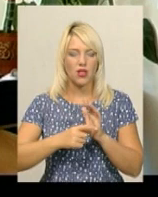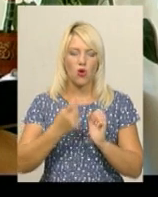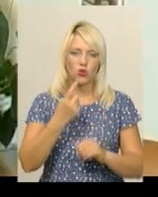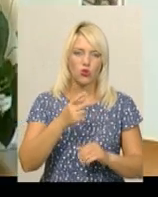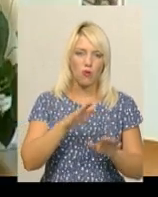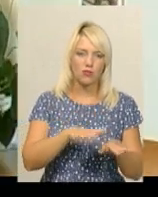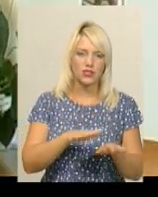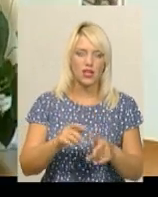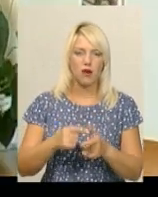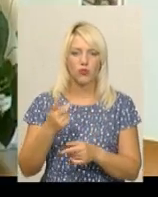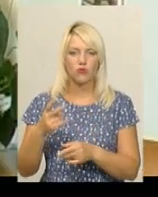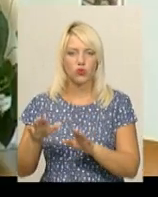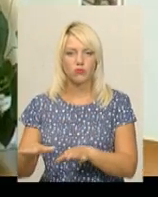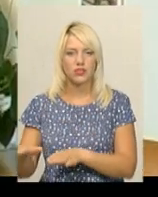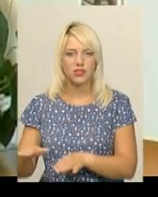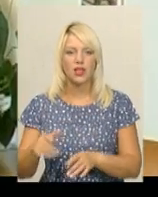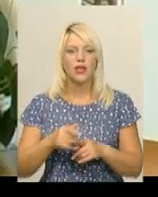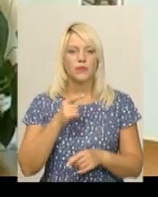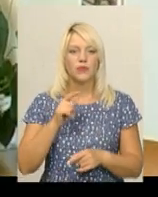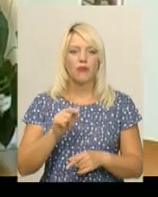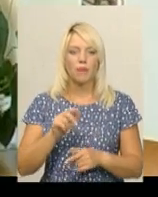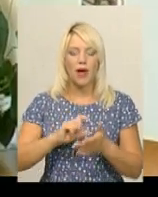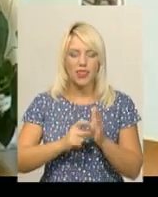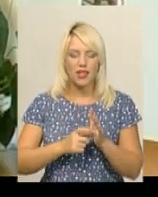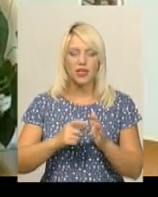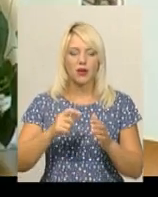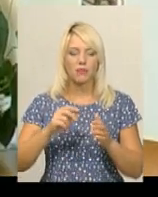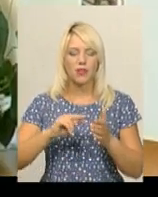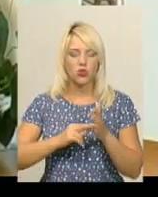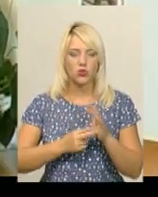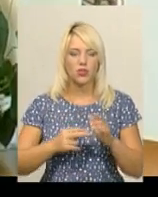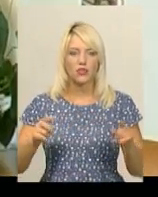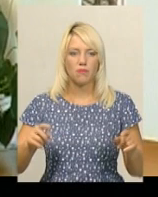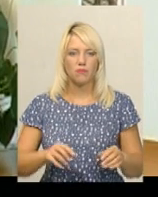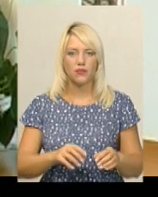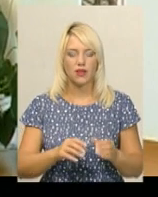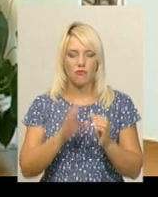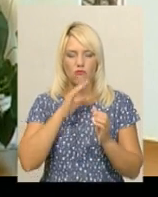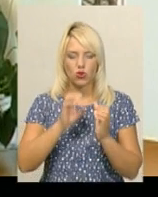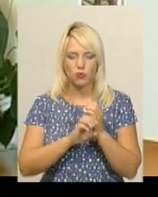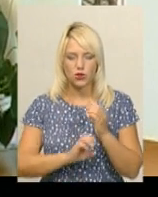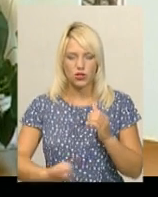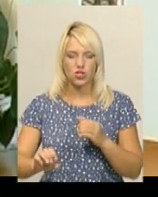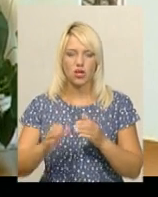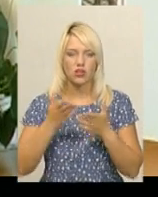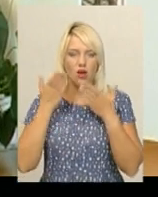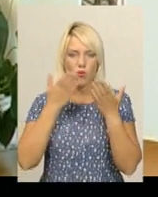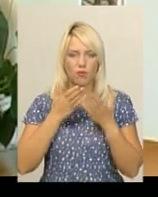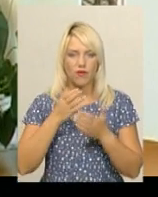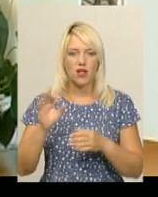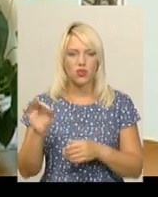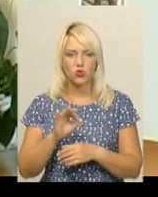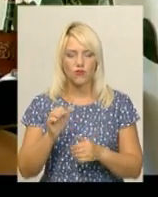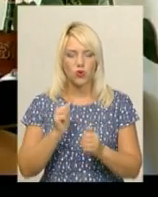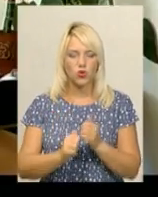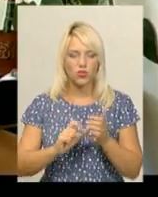двохмісні. В палатах планується підведення, водопостачання, водовідведення і умивальник, туалет в